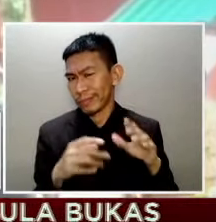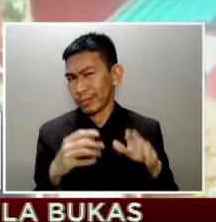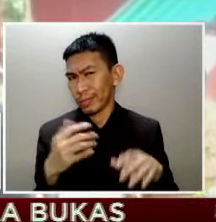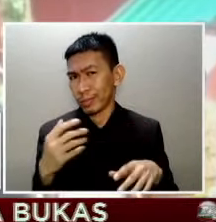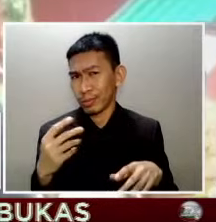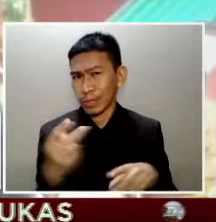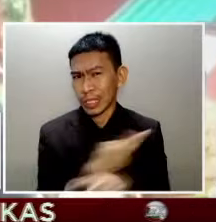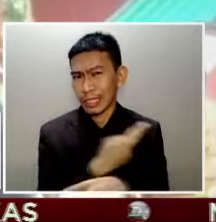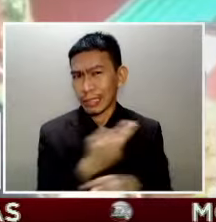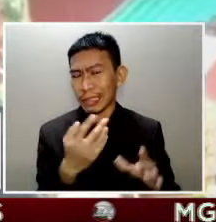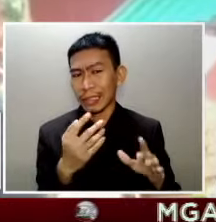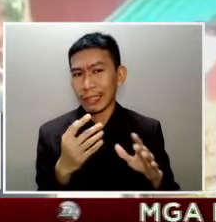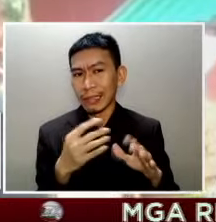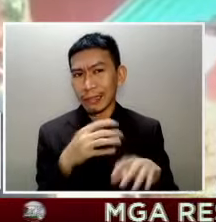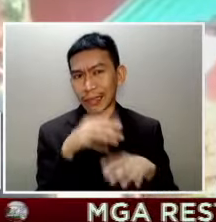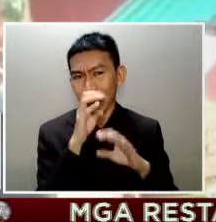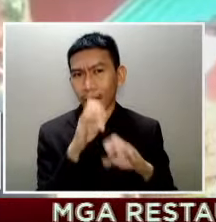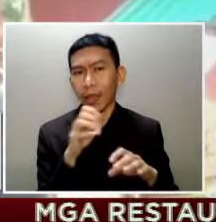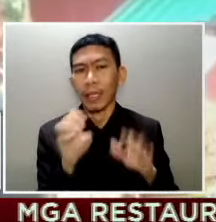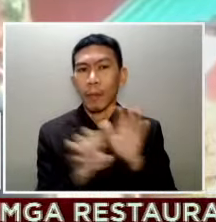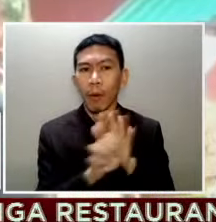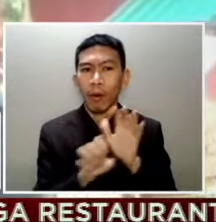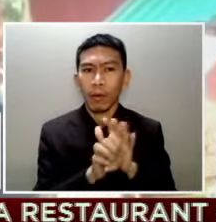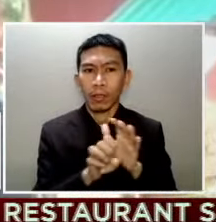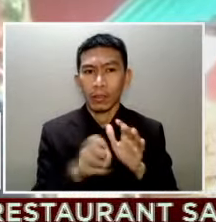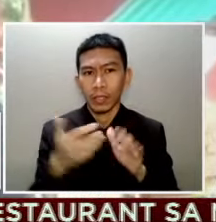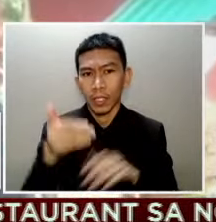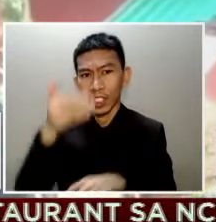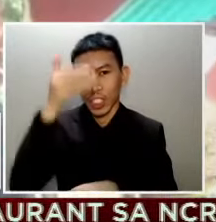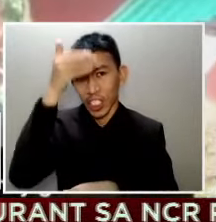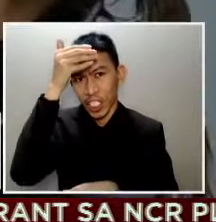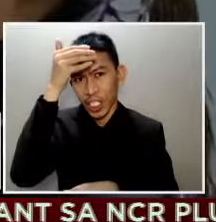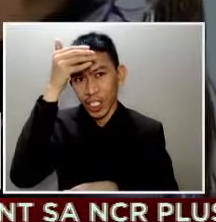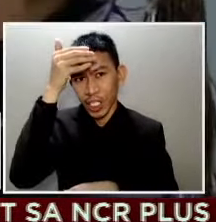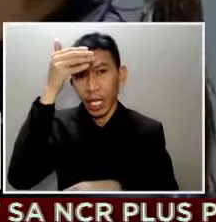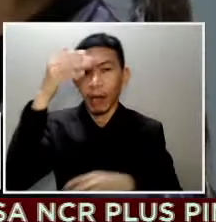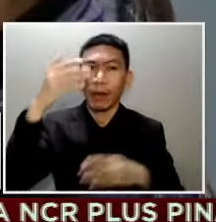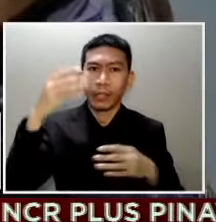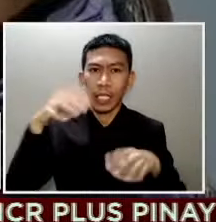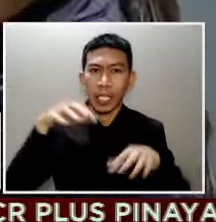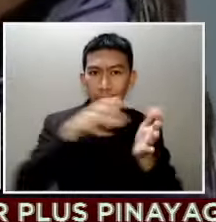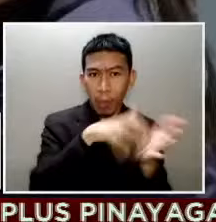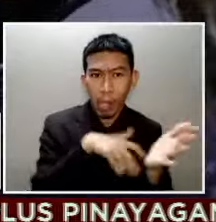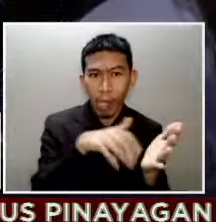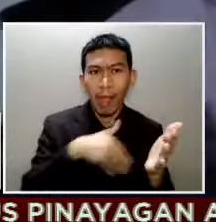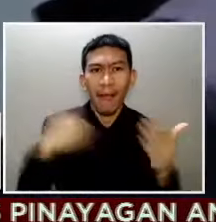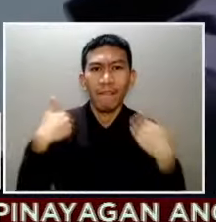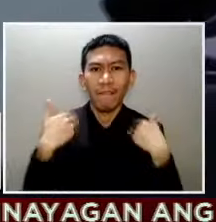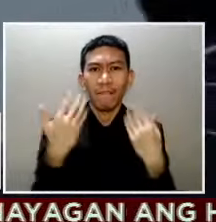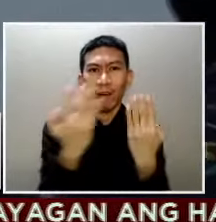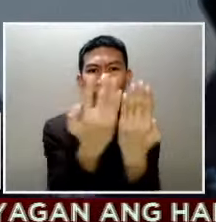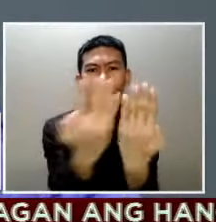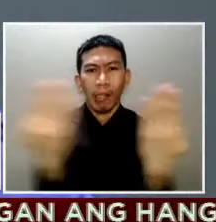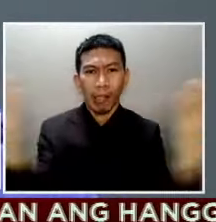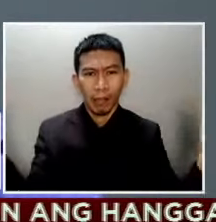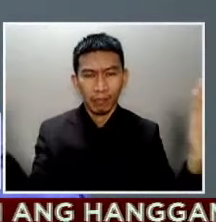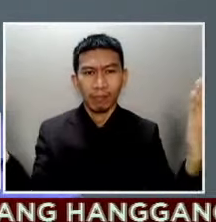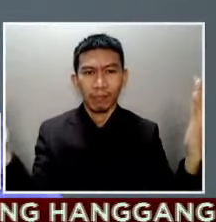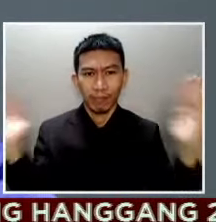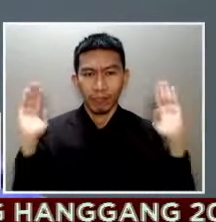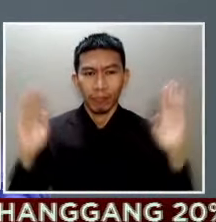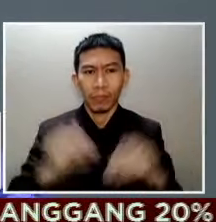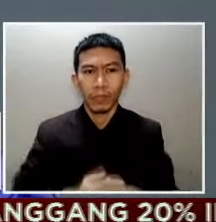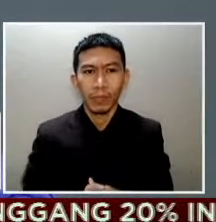yung shields dun sa cashier area. Samantala, noong isang linggo ay